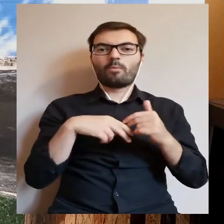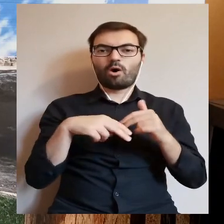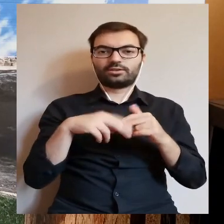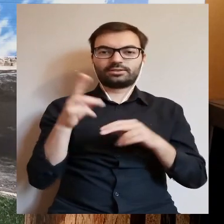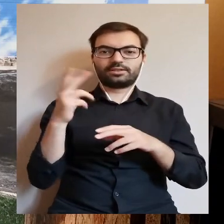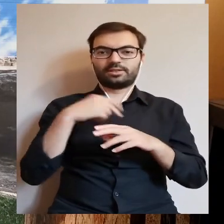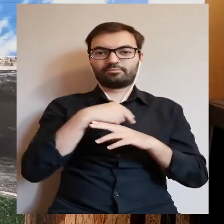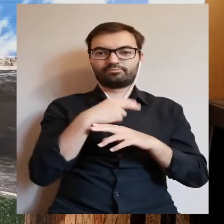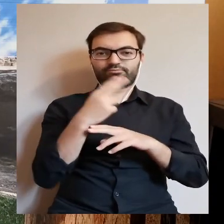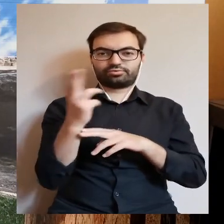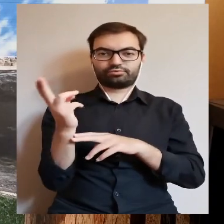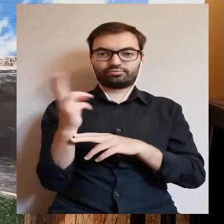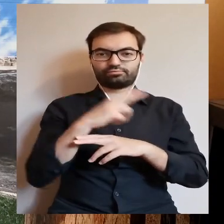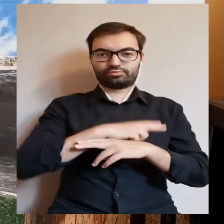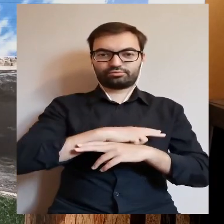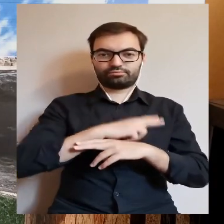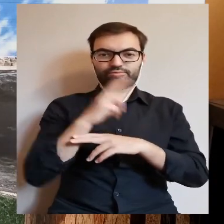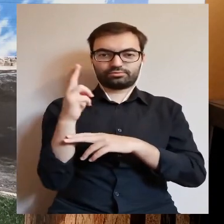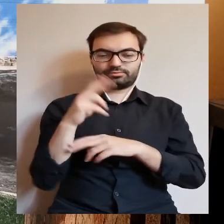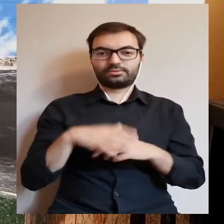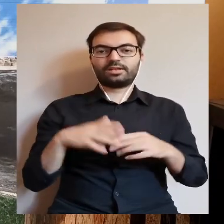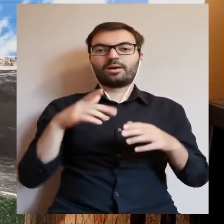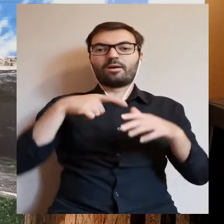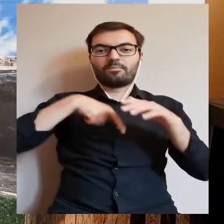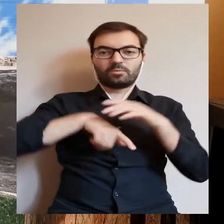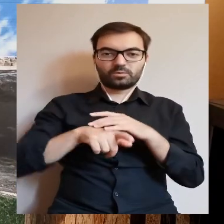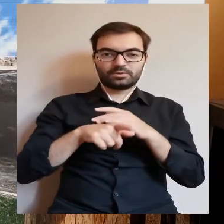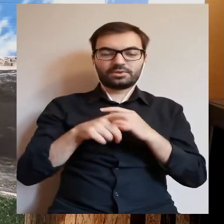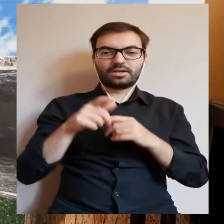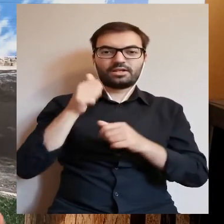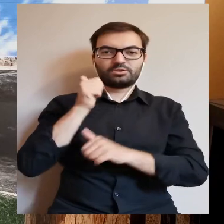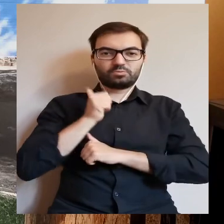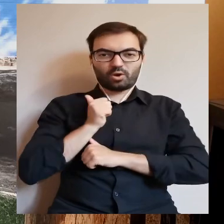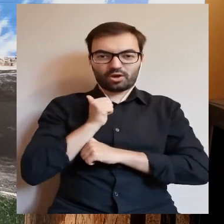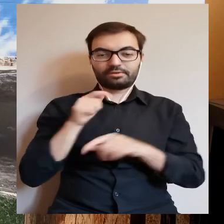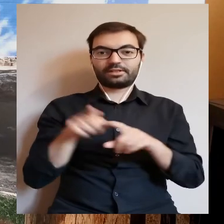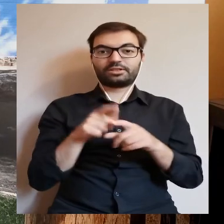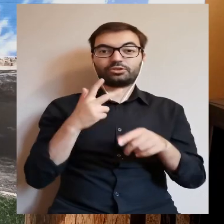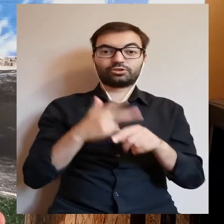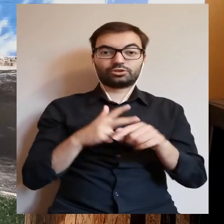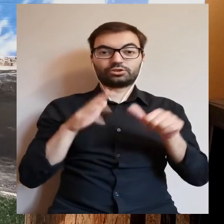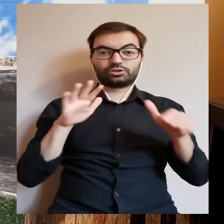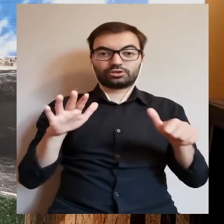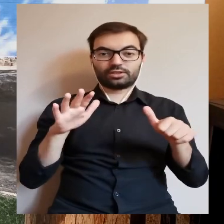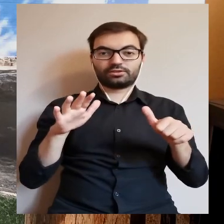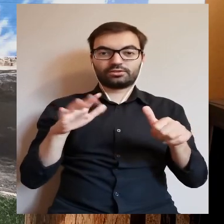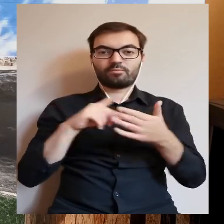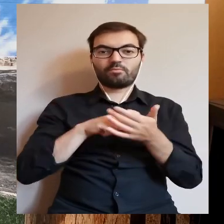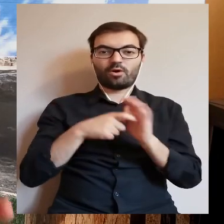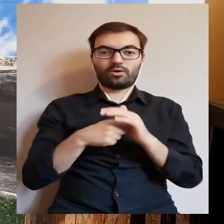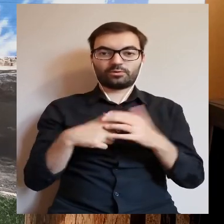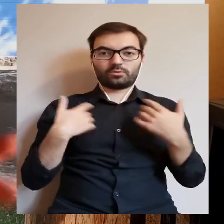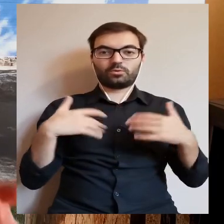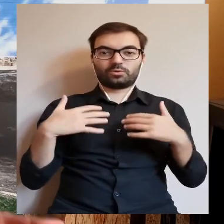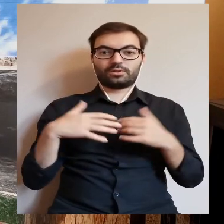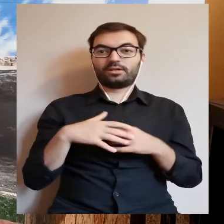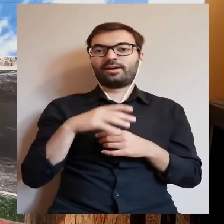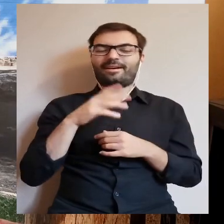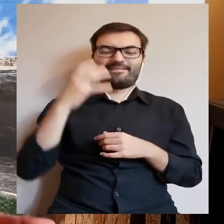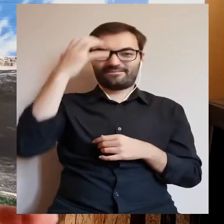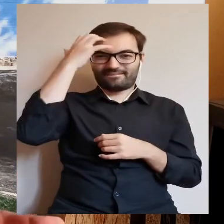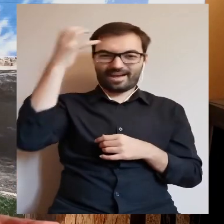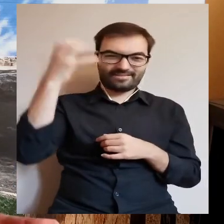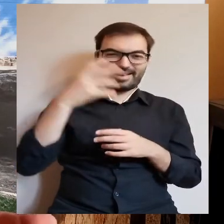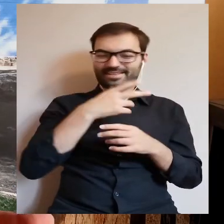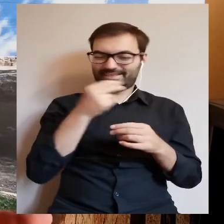zwodzony, miał podziemną zbrojownię i do tego miał 36 komnat. Nie